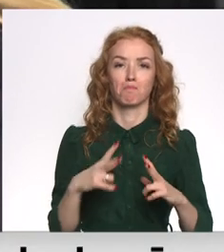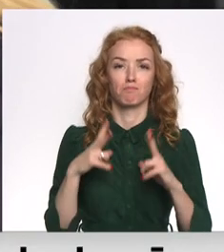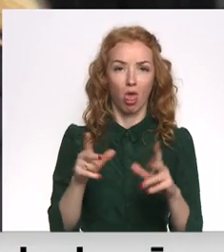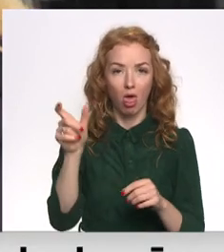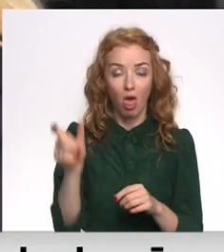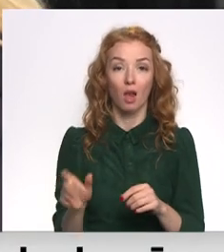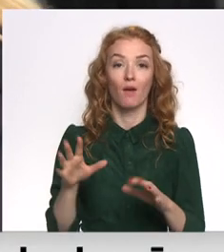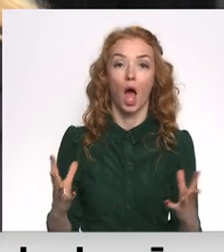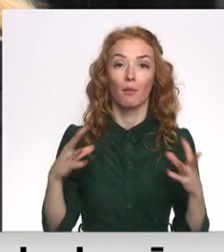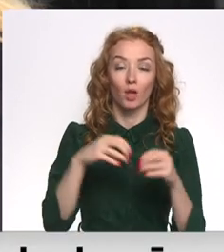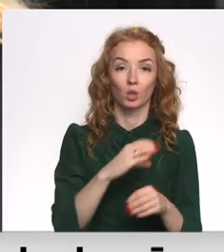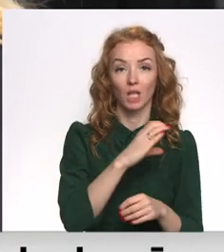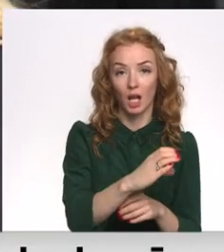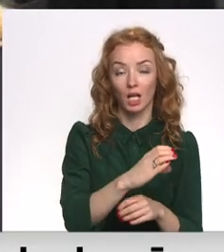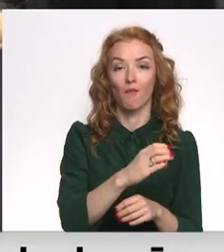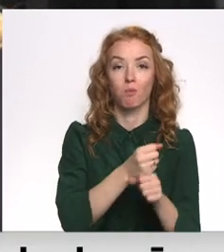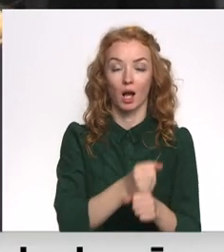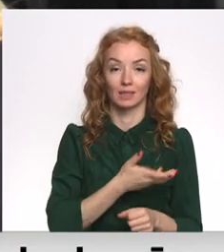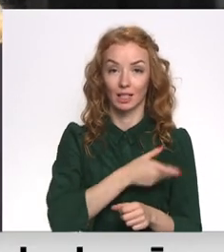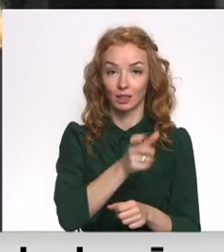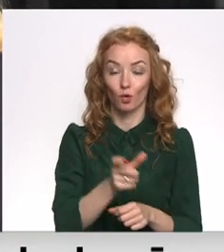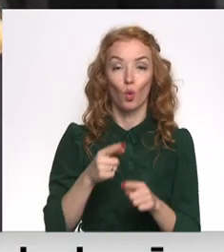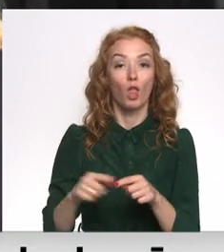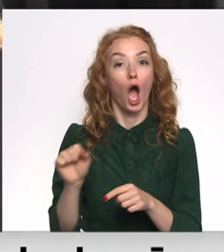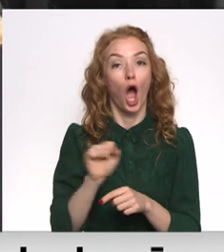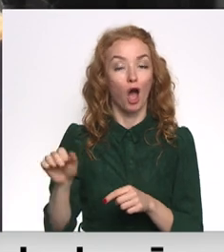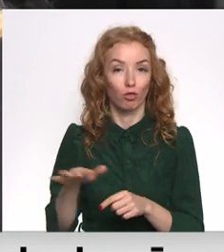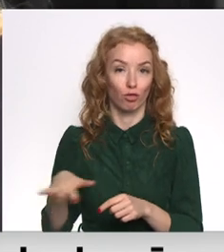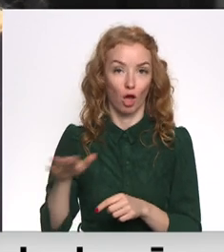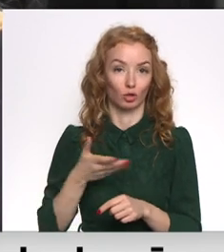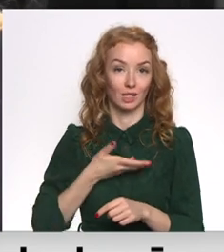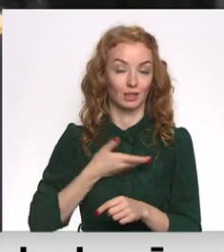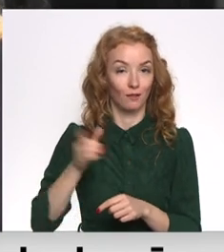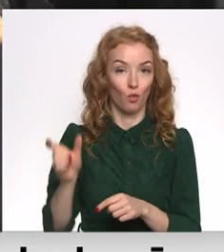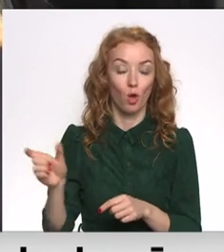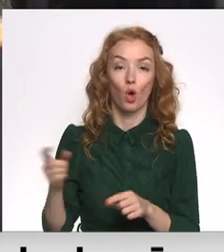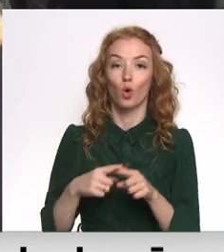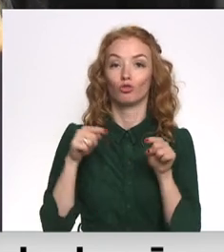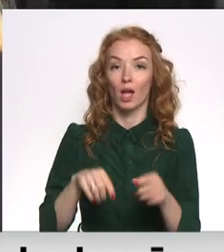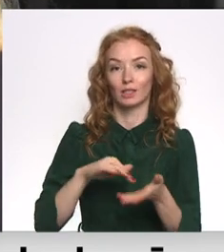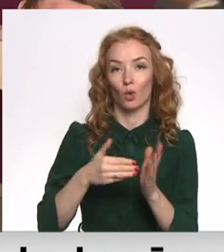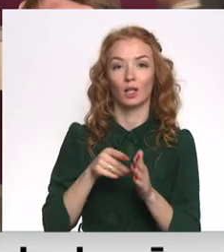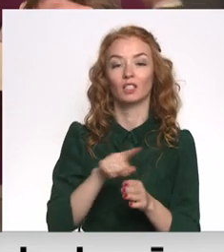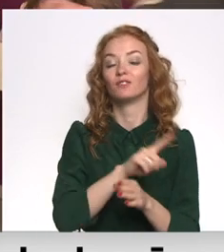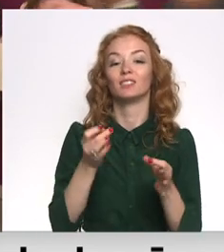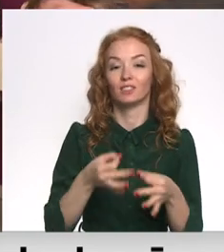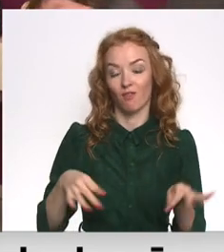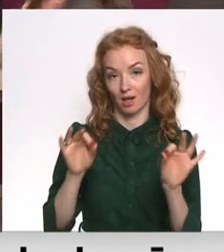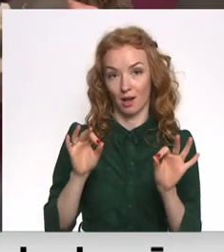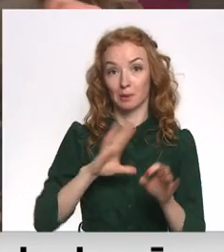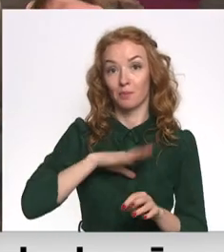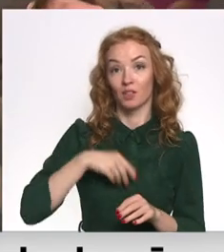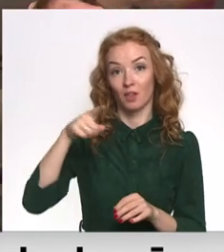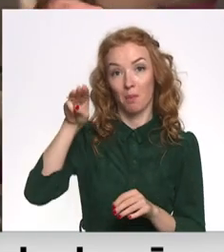apvienot Cernikavas pagastiedzīvotājs un ātežu pagastiedzīvotājs, kas šajā situācijā ir pats svarīgākais. Jau pēc